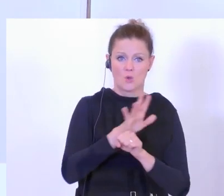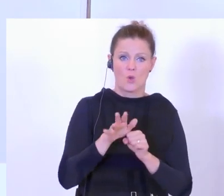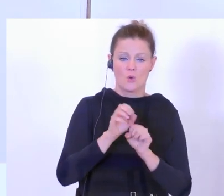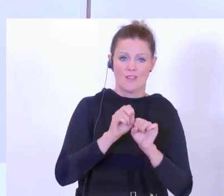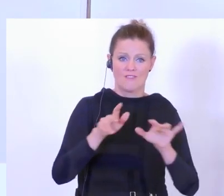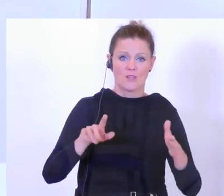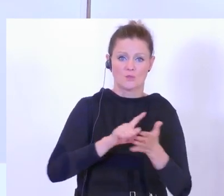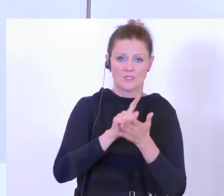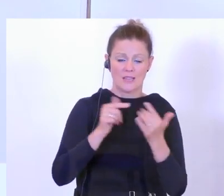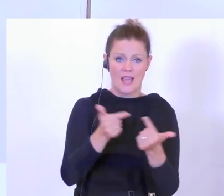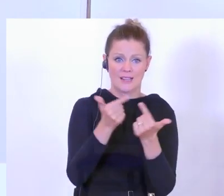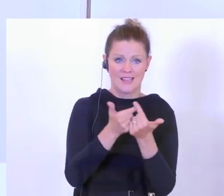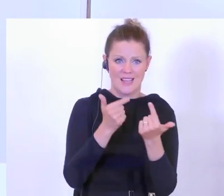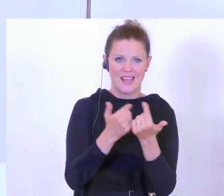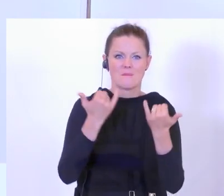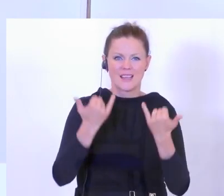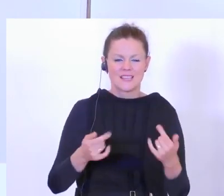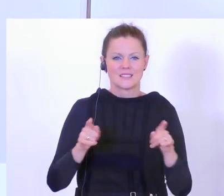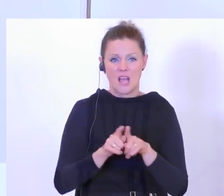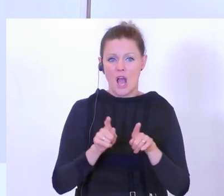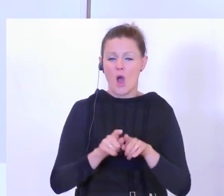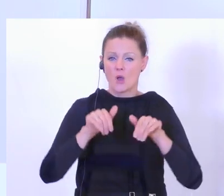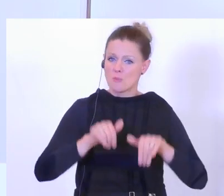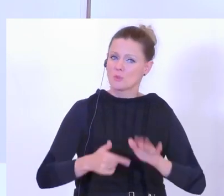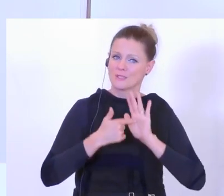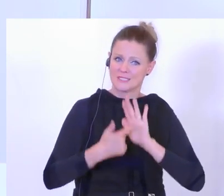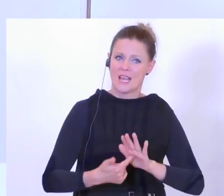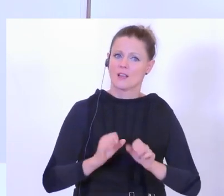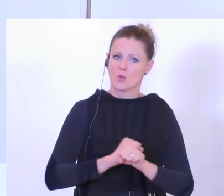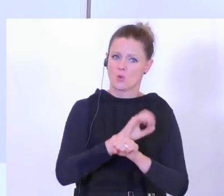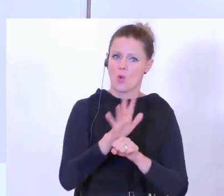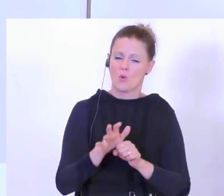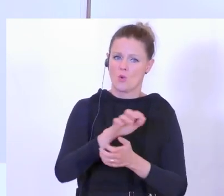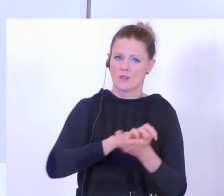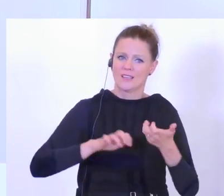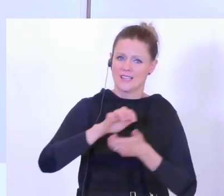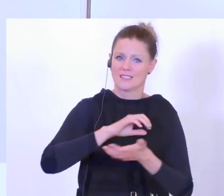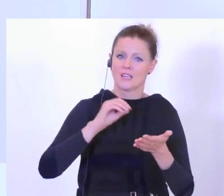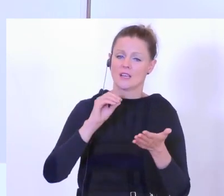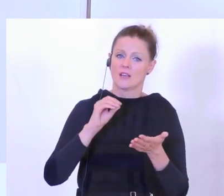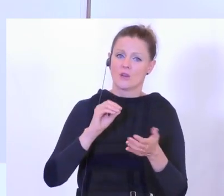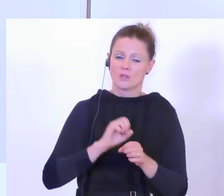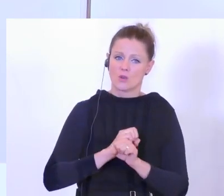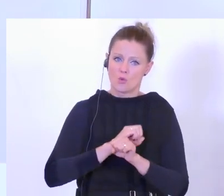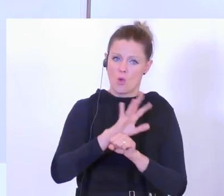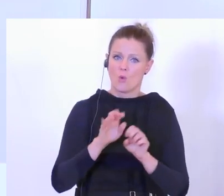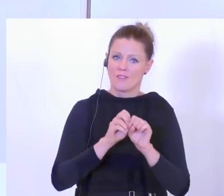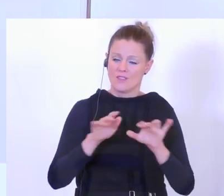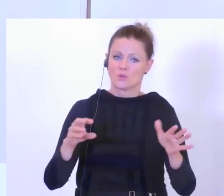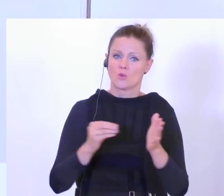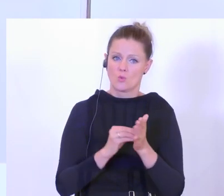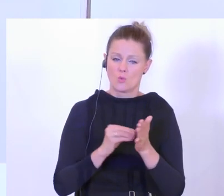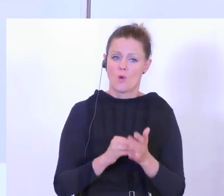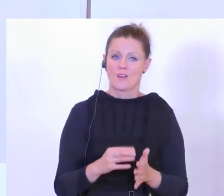Coronavirus zu erklären, aber auch nach wie vor seine Gefährlichkeit darzustellen. Wir haben die Krise noch nicht überwunden. Wir sind auf einem guten Weg,